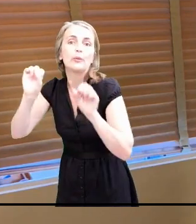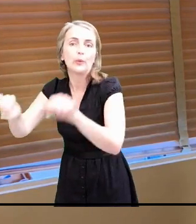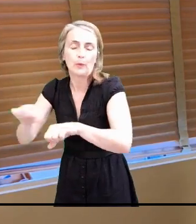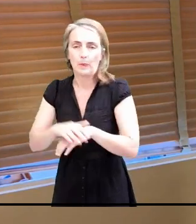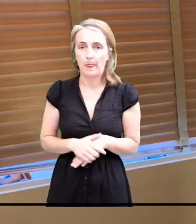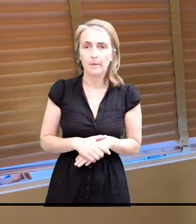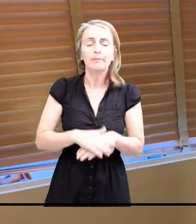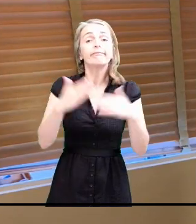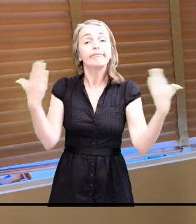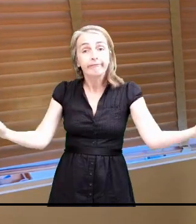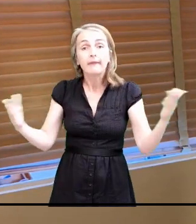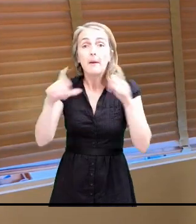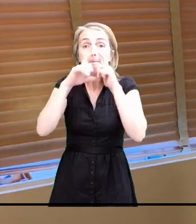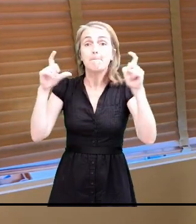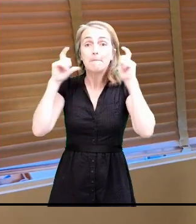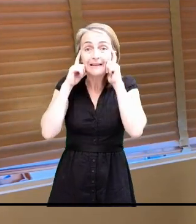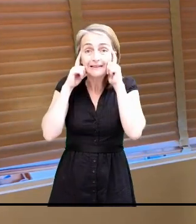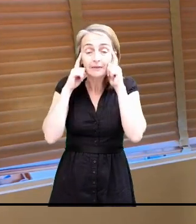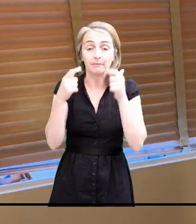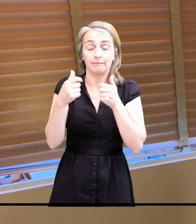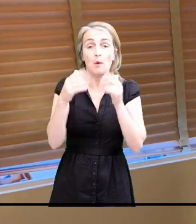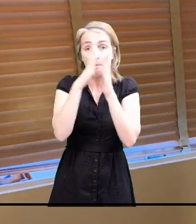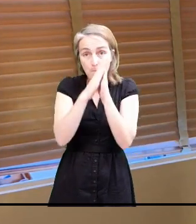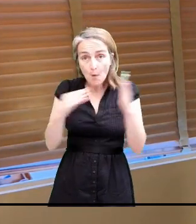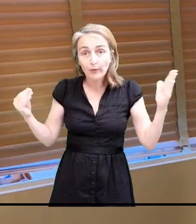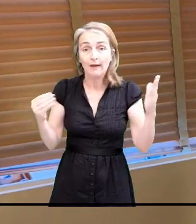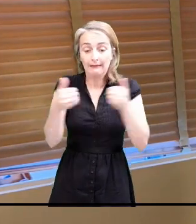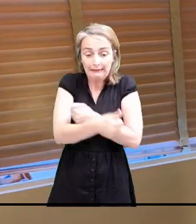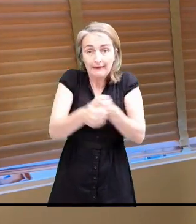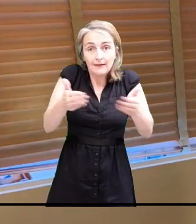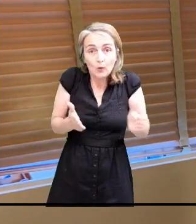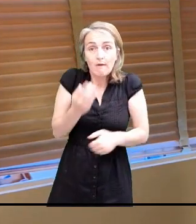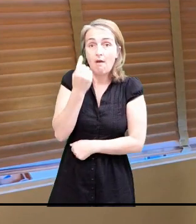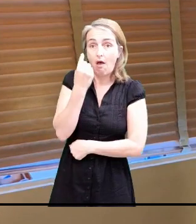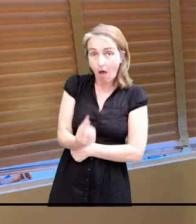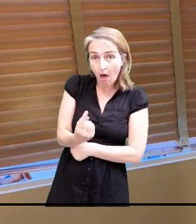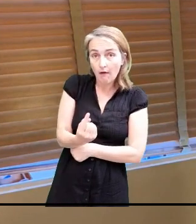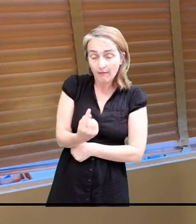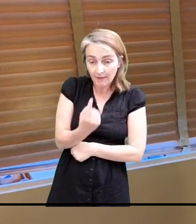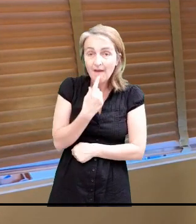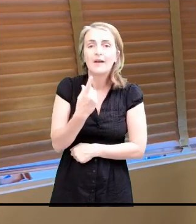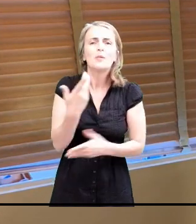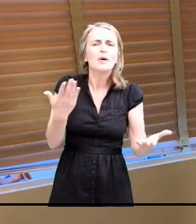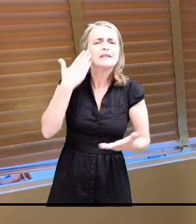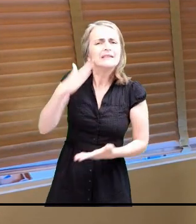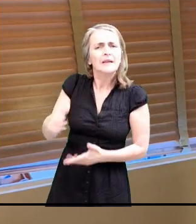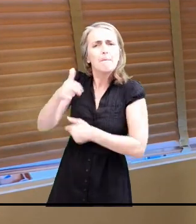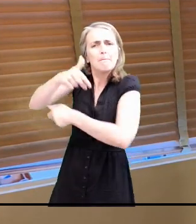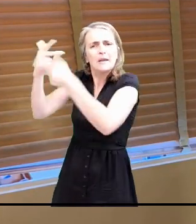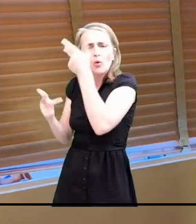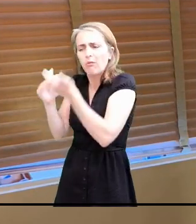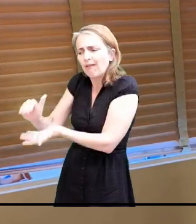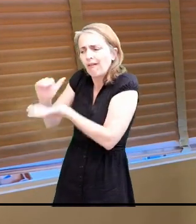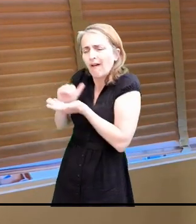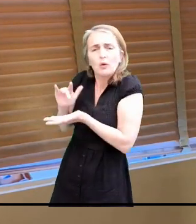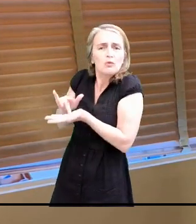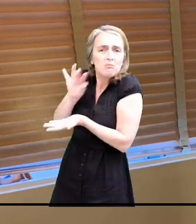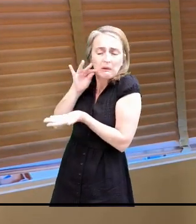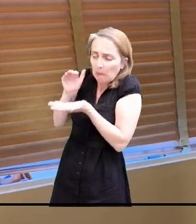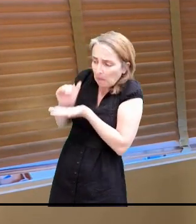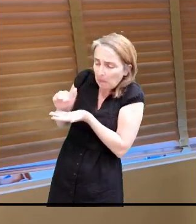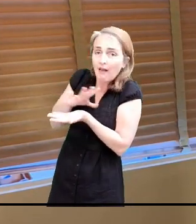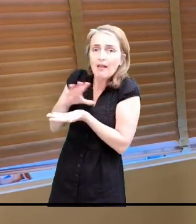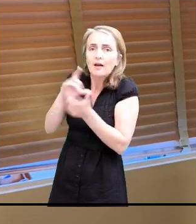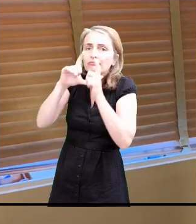masques ? Ce sont des masques catégorie 1. Alors, le petit lot que nous a donné catégorie 1 à la Métropole, c'est les masques forme canard